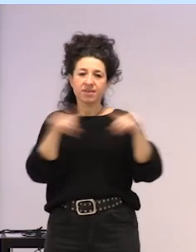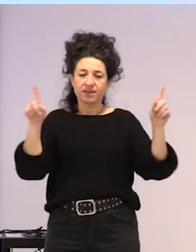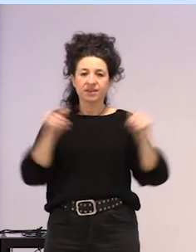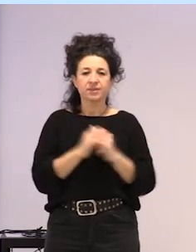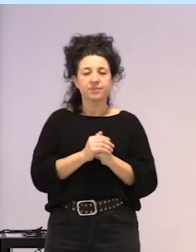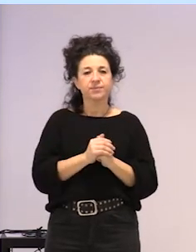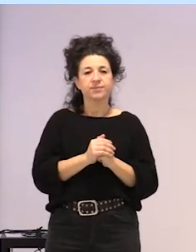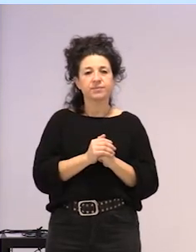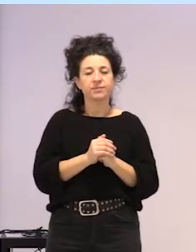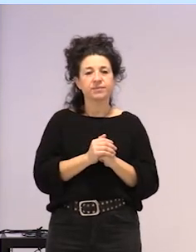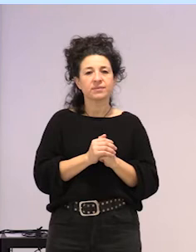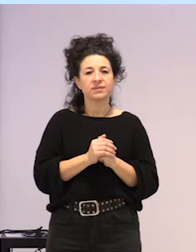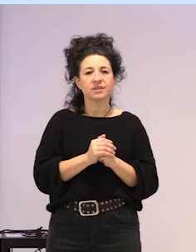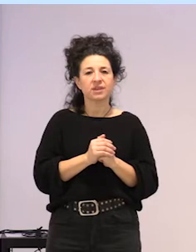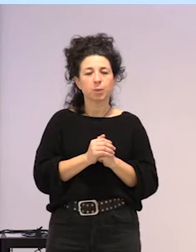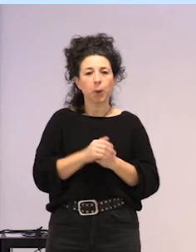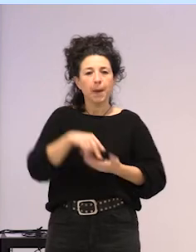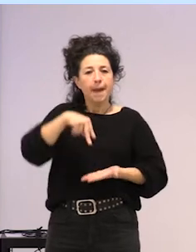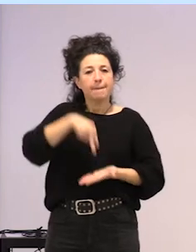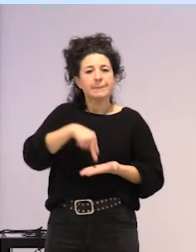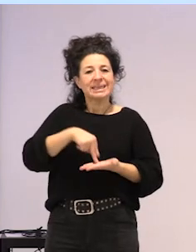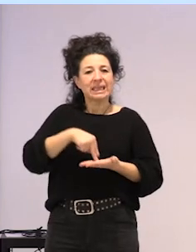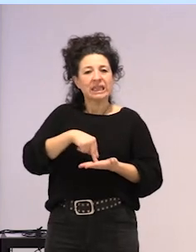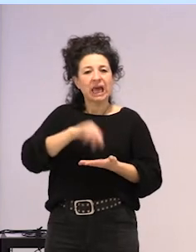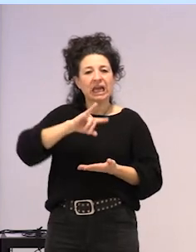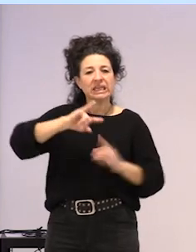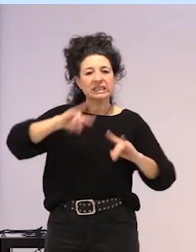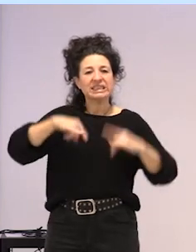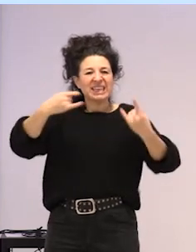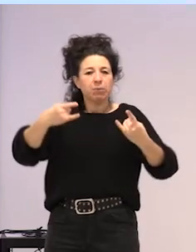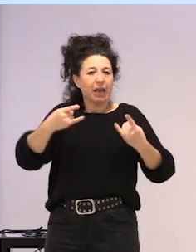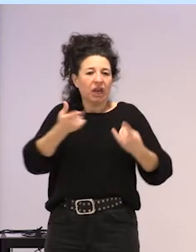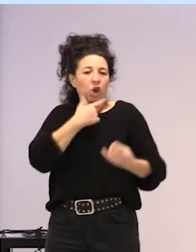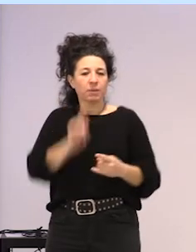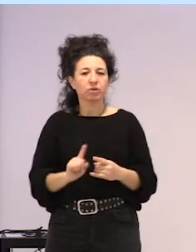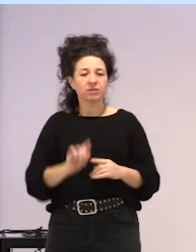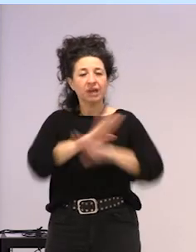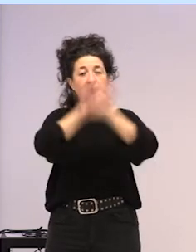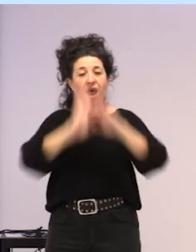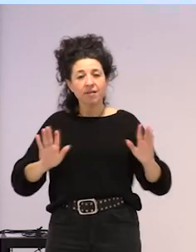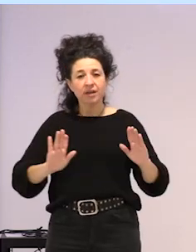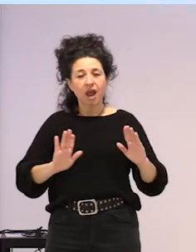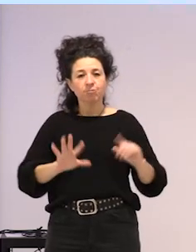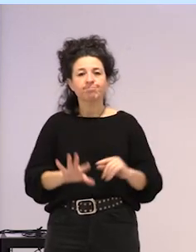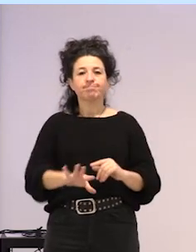eta, bueno, presentzia irukuitza ez itzai dan gehiagi gustatzen, eta, bueno, irukigatazkatsua izan zen azkenean,